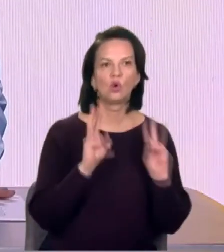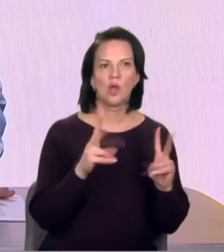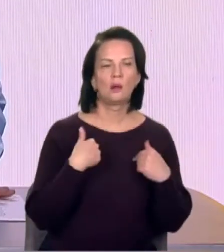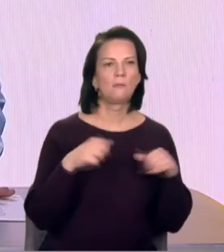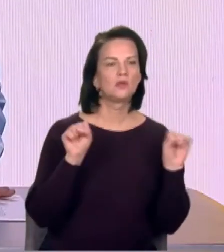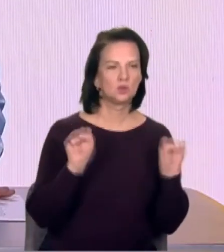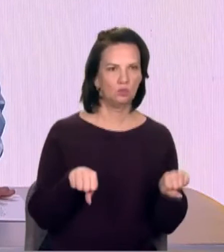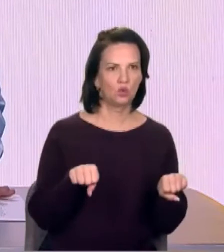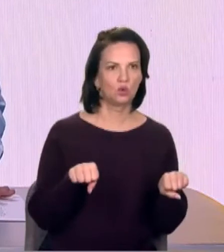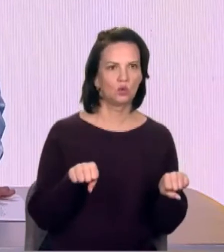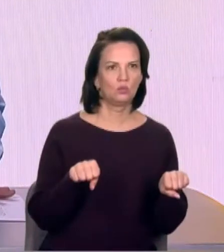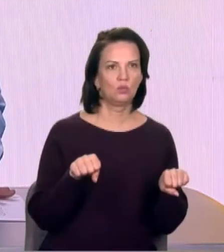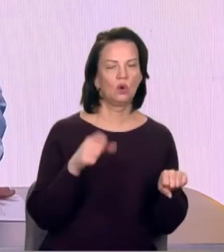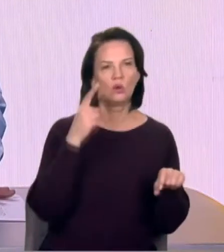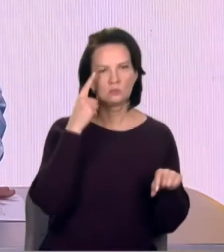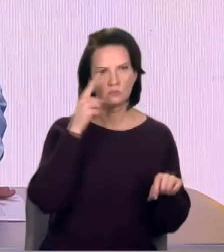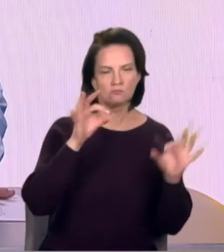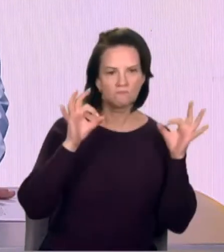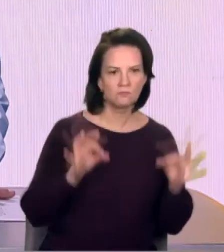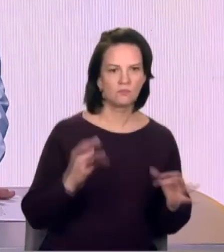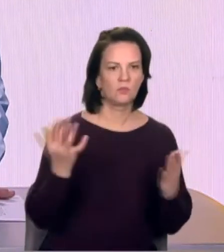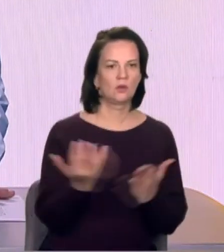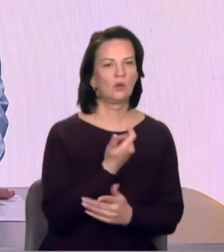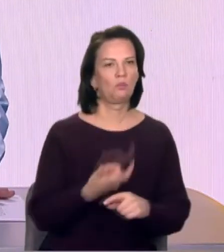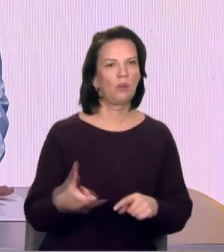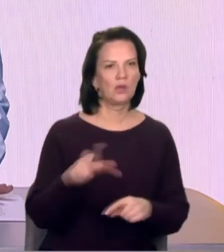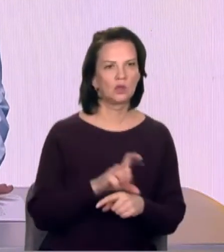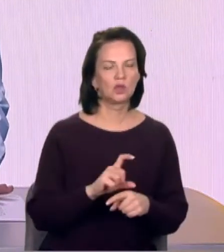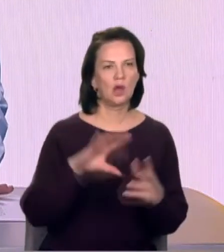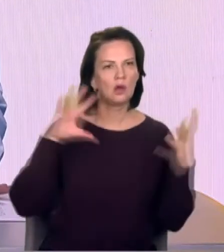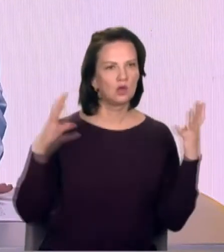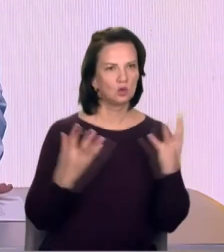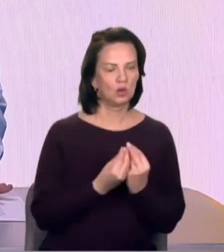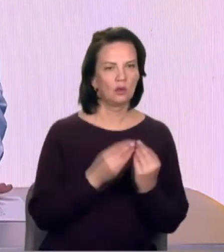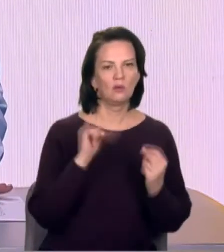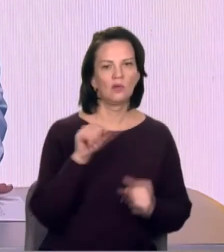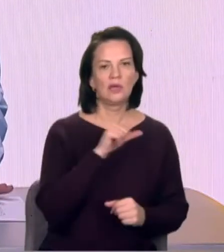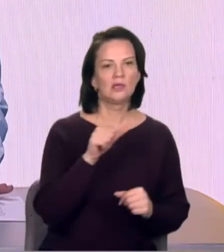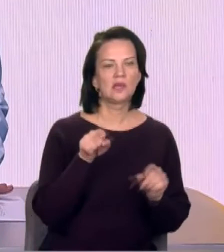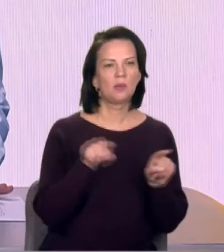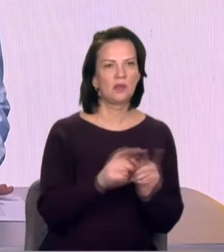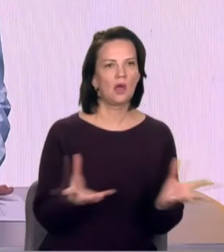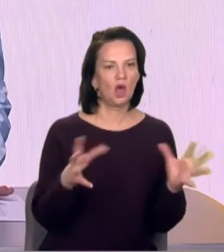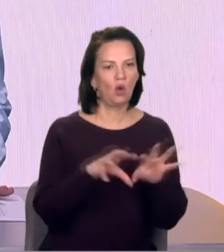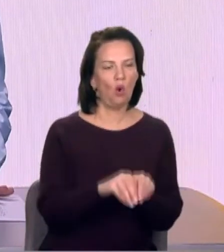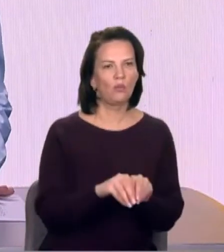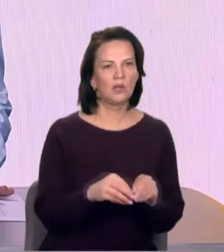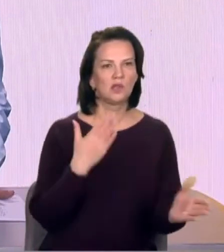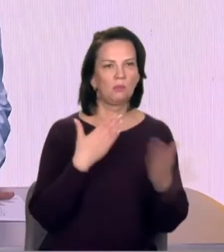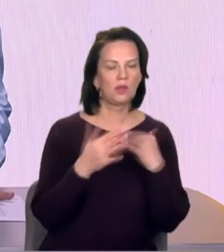досягти більших результатів. І саме такий комплексний підхід дозволить нам захистити